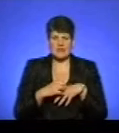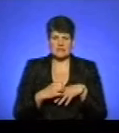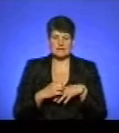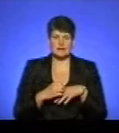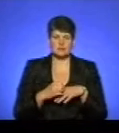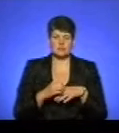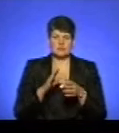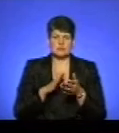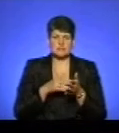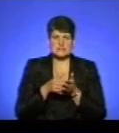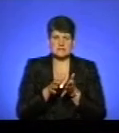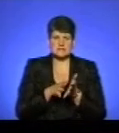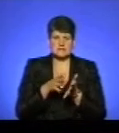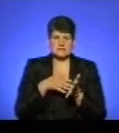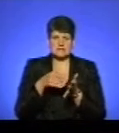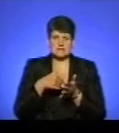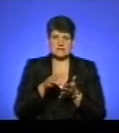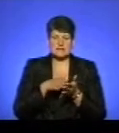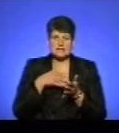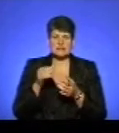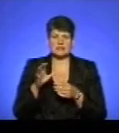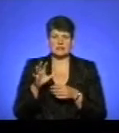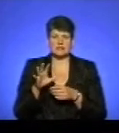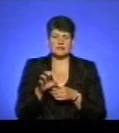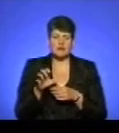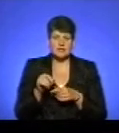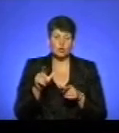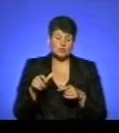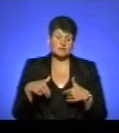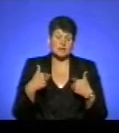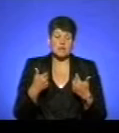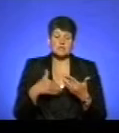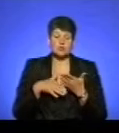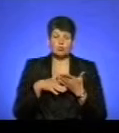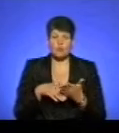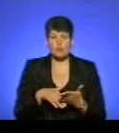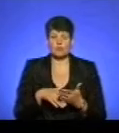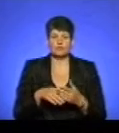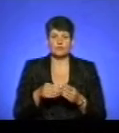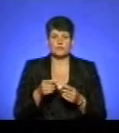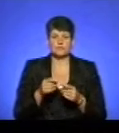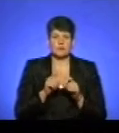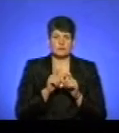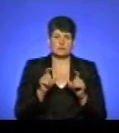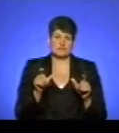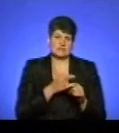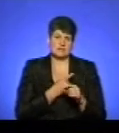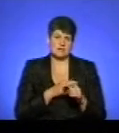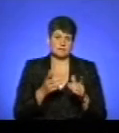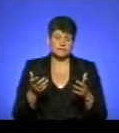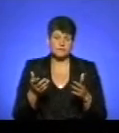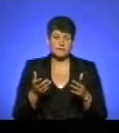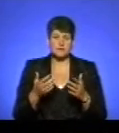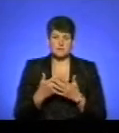тваринами. Відповідно, люди звертаються за медичною допомогою до лікувально-профілактичних закладів області. Приблизно